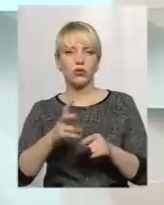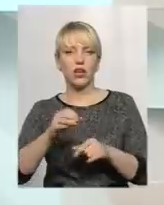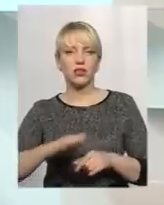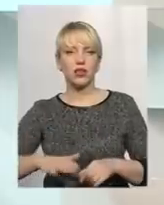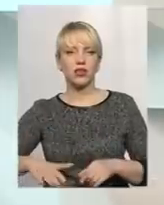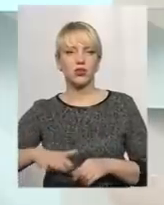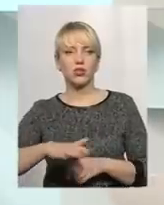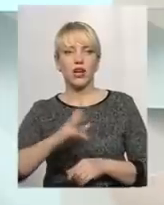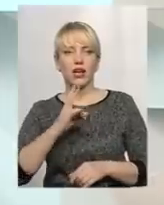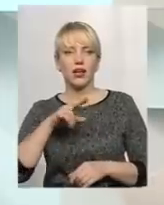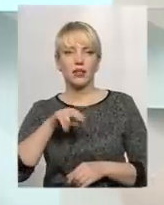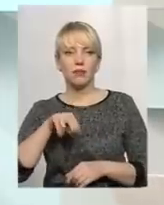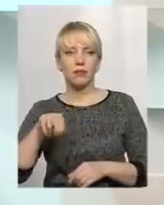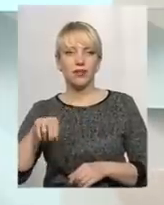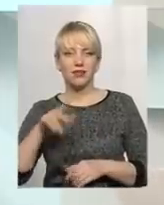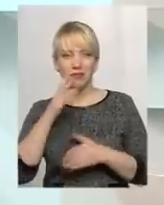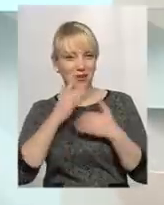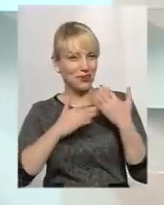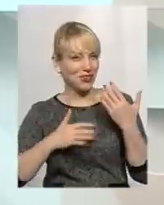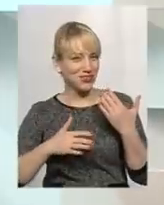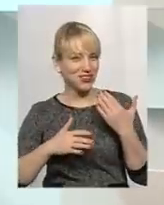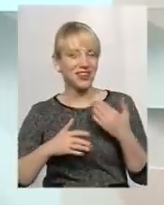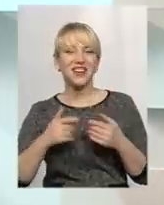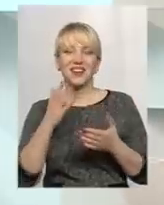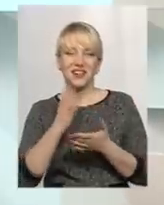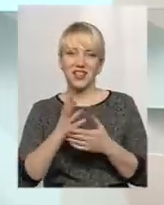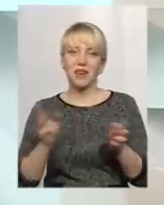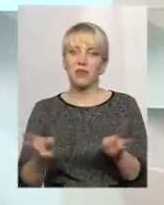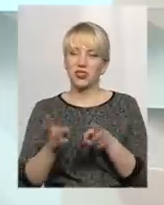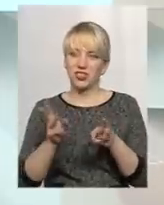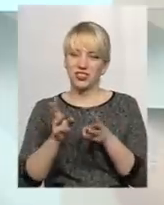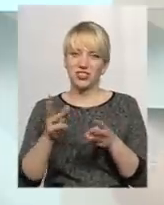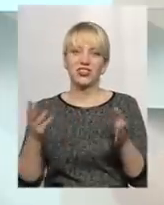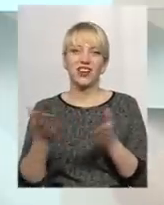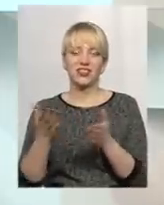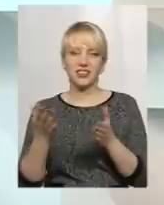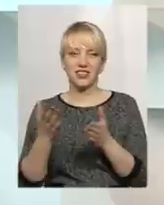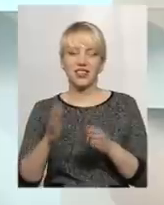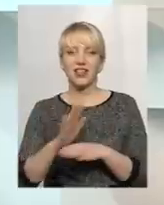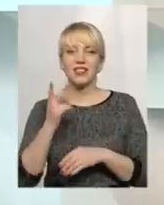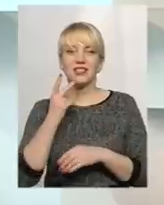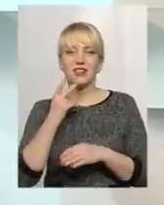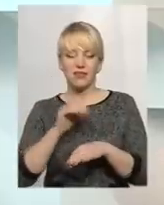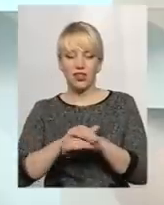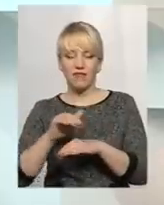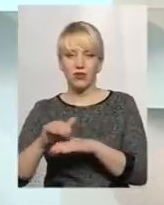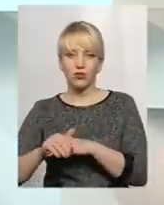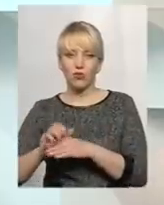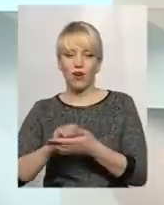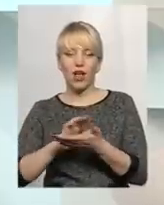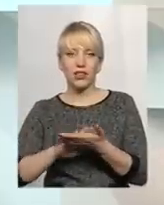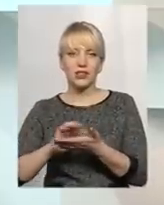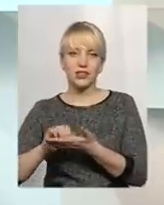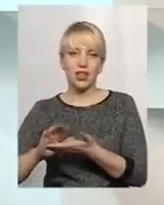НПП є пожежі, які не завжди фіксувалися в службі охорони